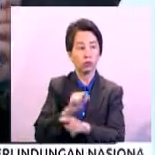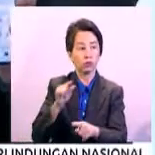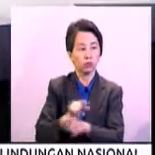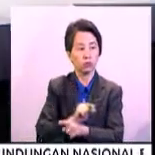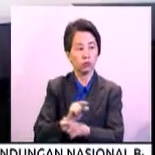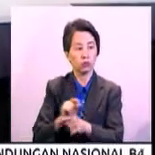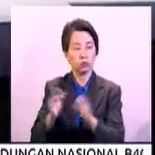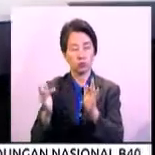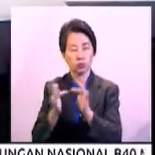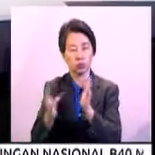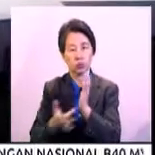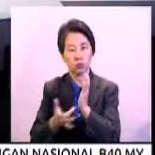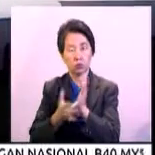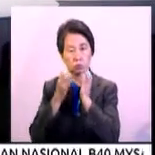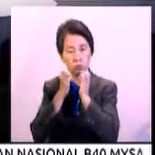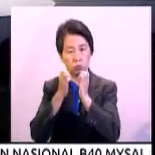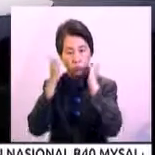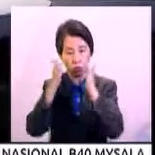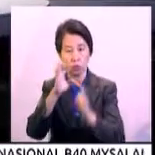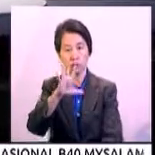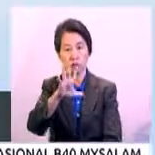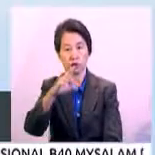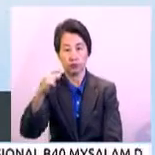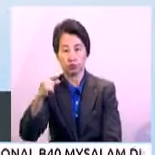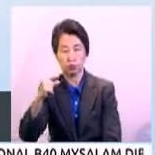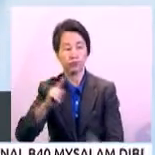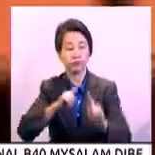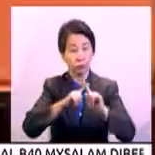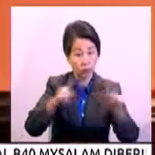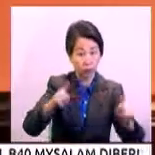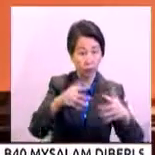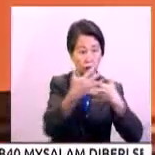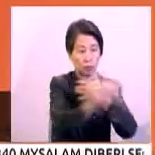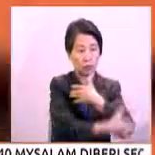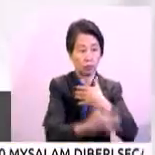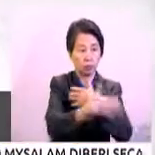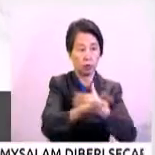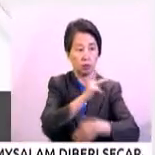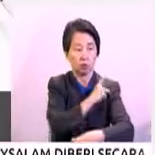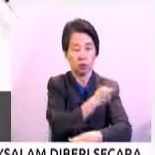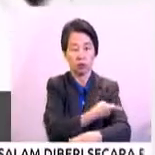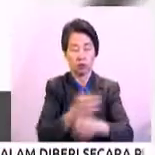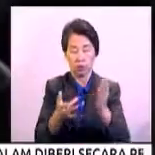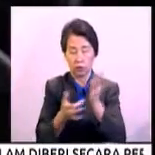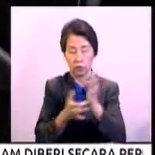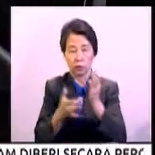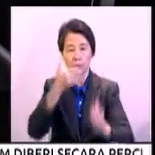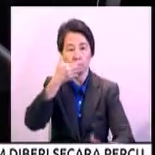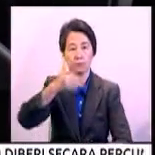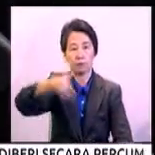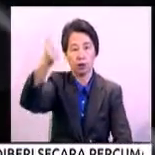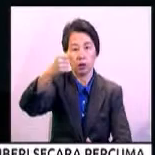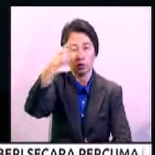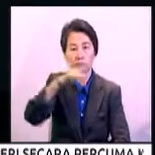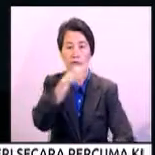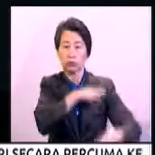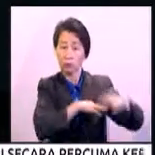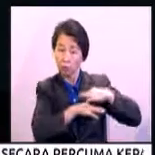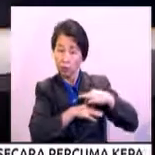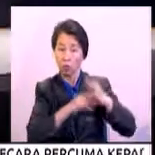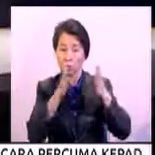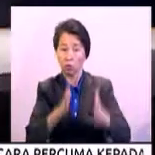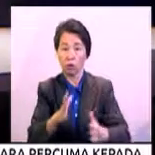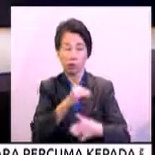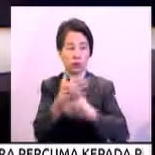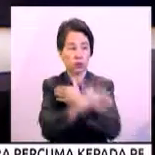jaringan teknologi canggih 5G. Namun, negara perlu menguasai teknologi terbaik demi manfaat pengguna